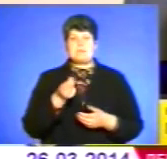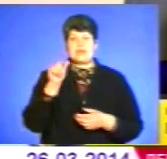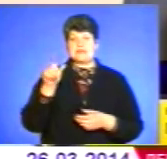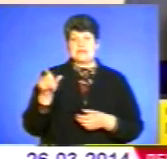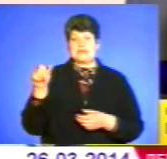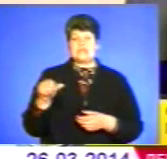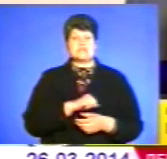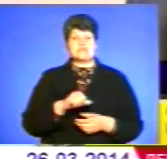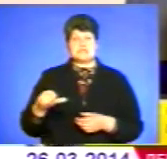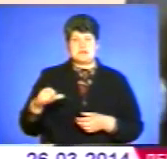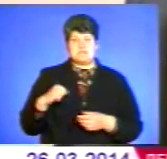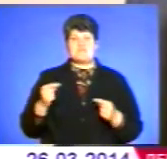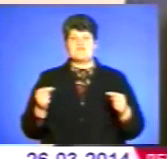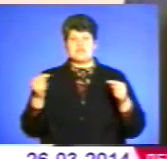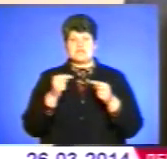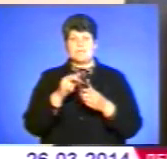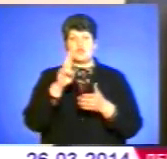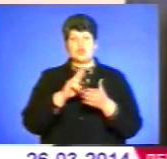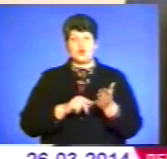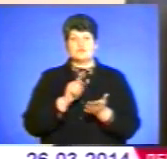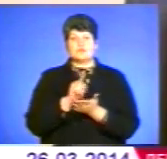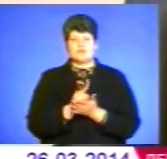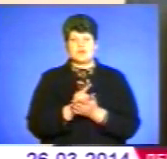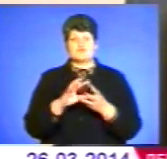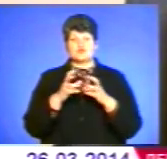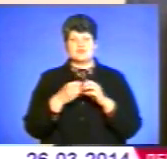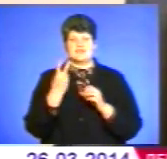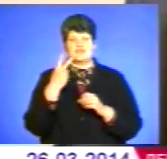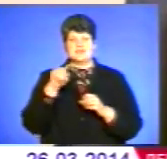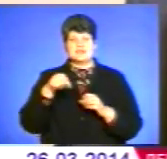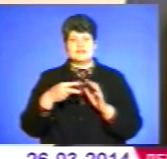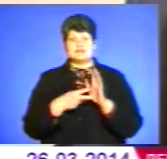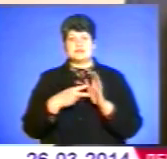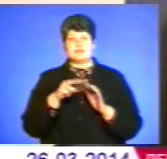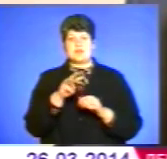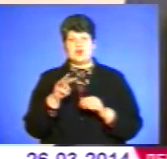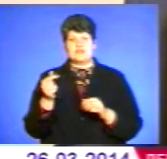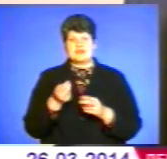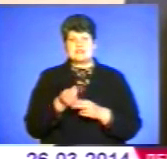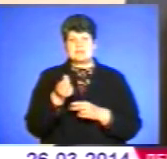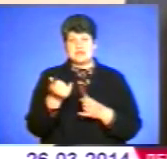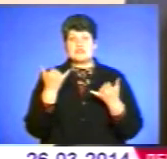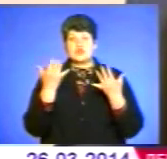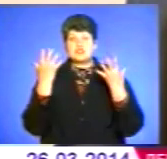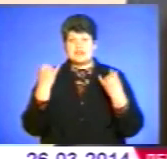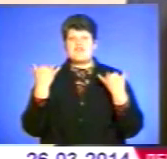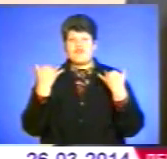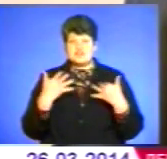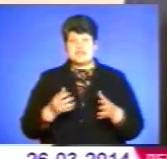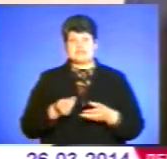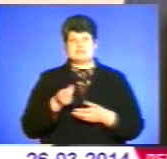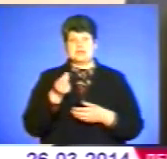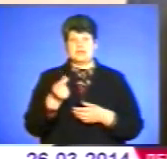визначили податкові зобов'язання в сумі від цілих 0,7 мільйона гривень до сплати і на сьогоднішній день вже сплатили